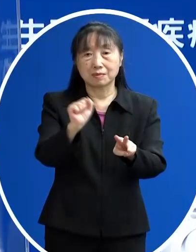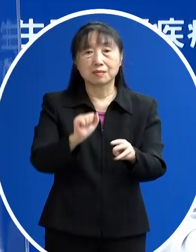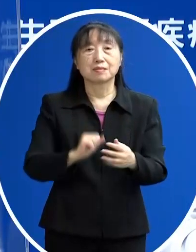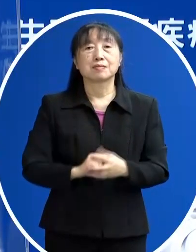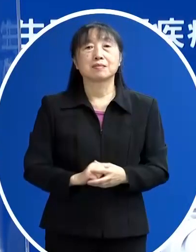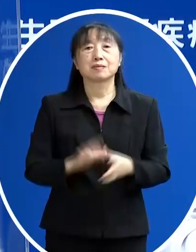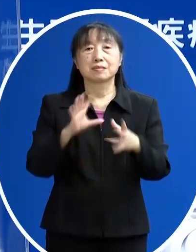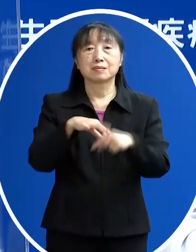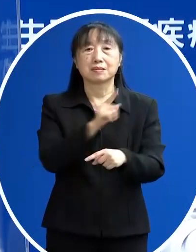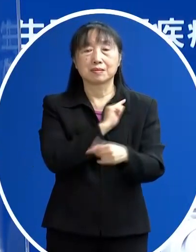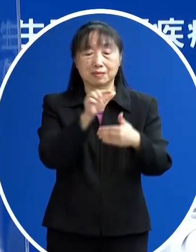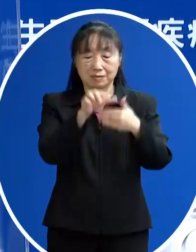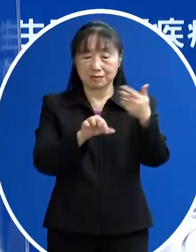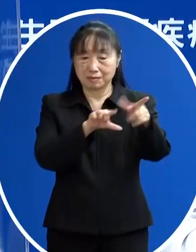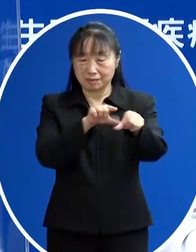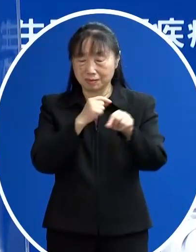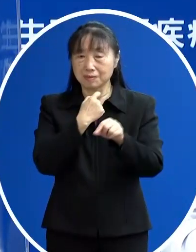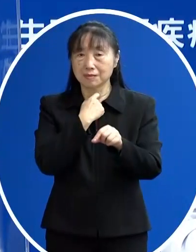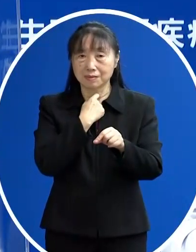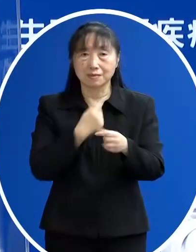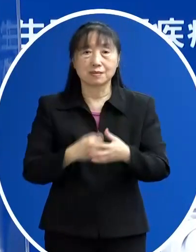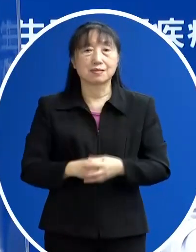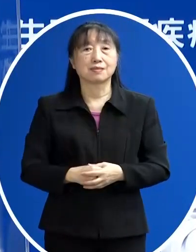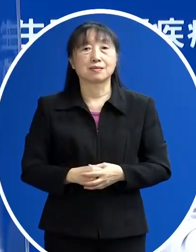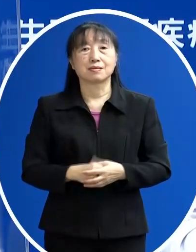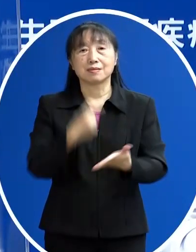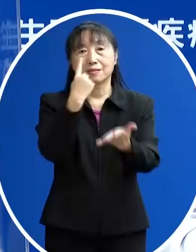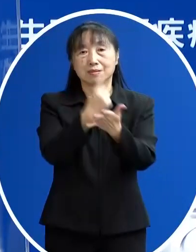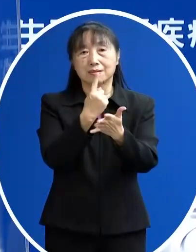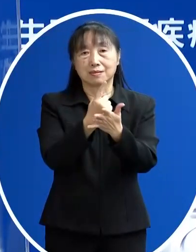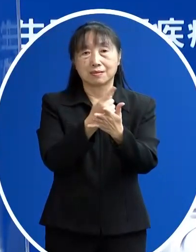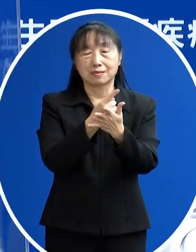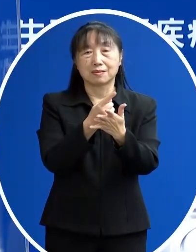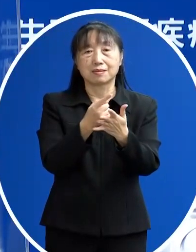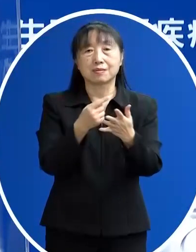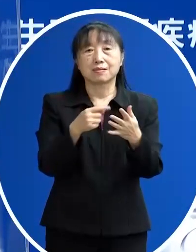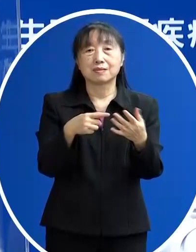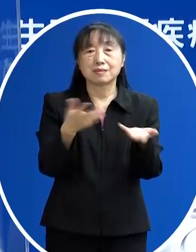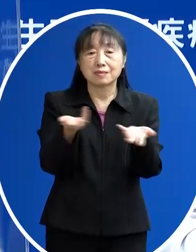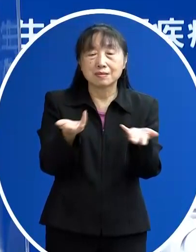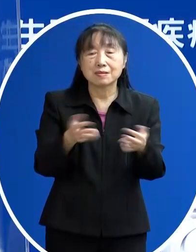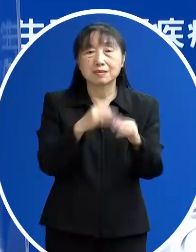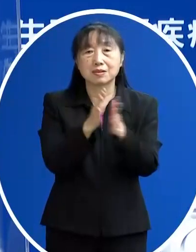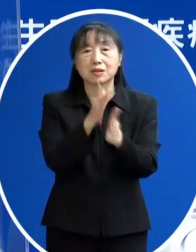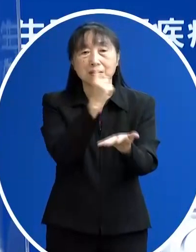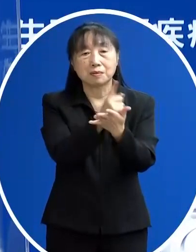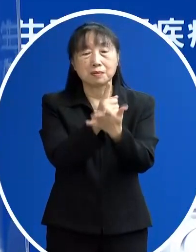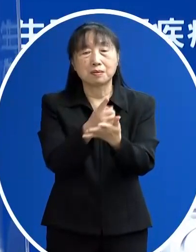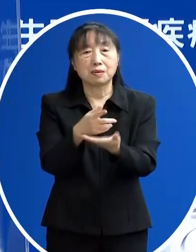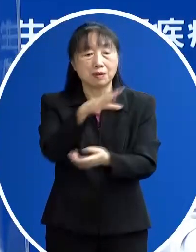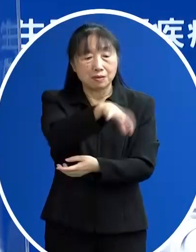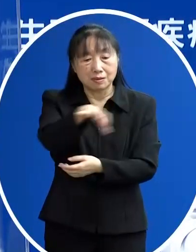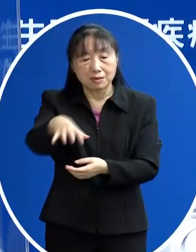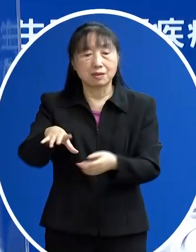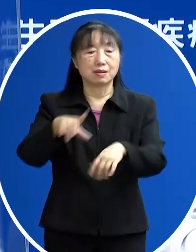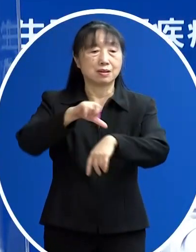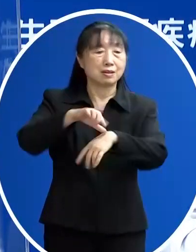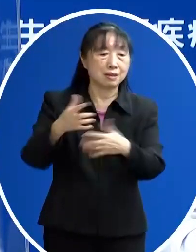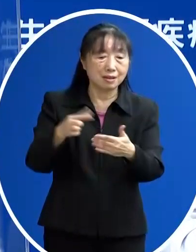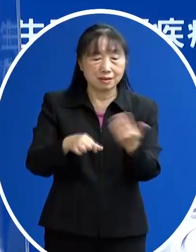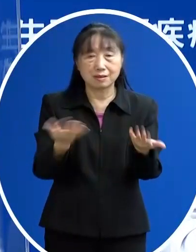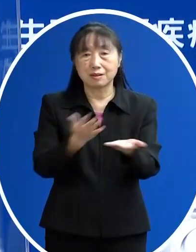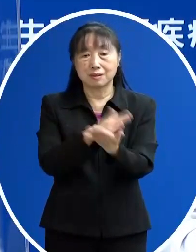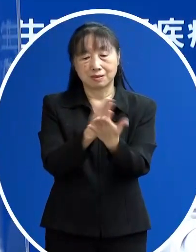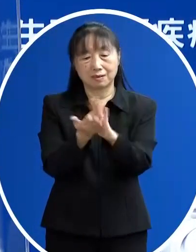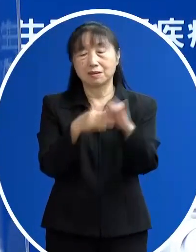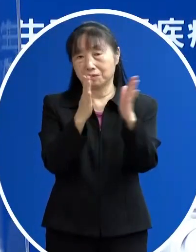一定要把這原則要把它掌握每一個環節都每一個環節的人該注意的地方那第二個